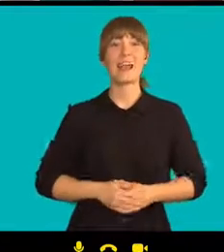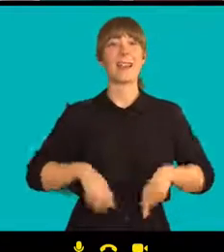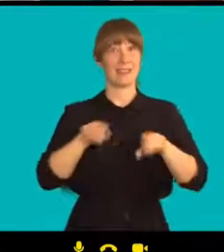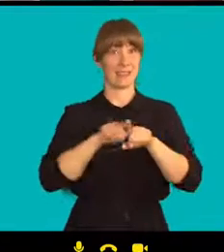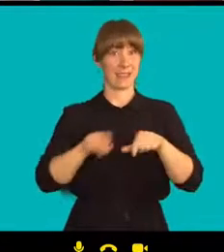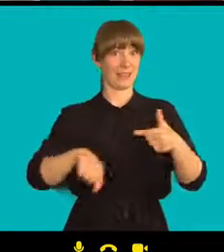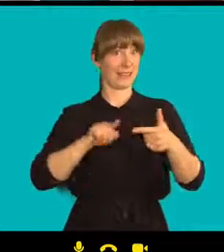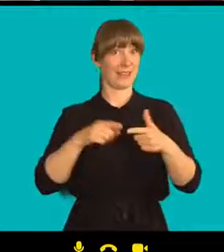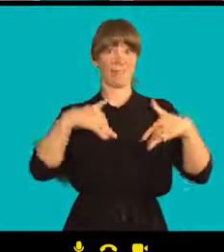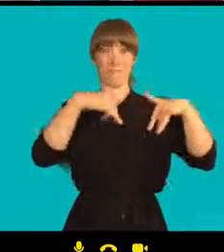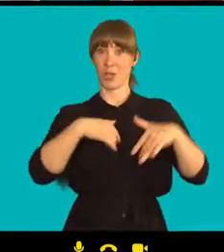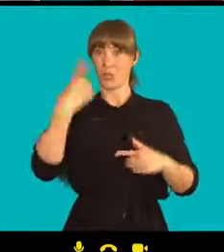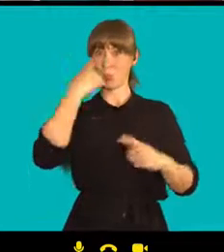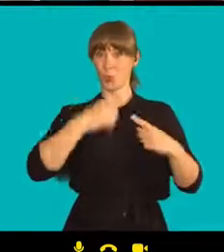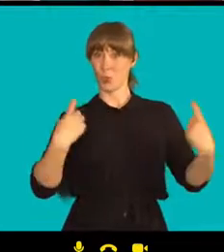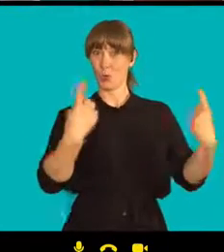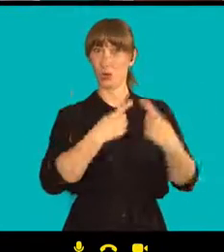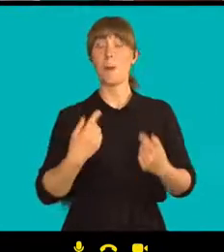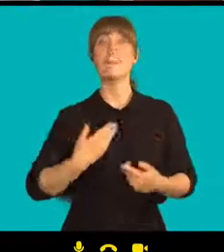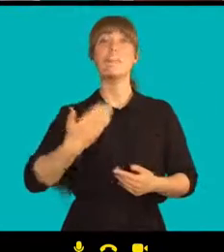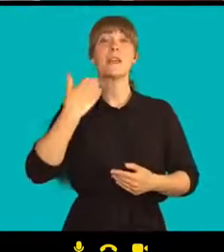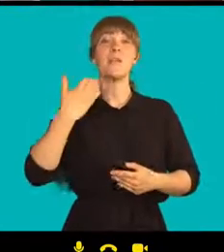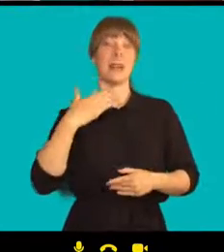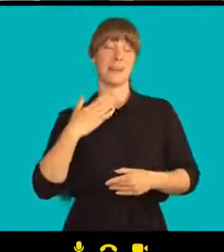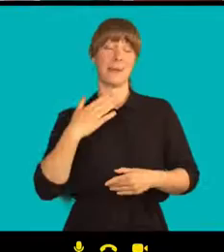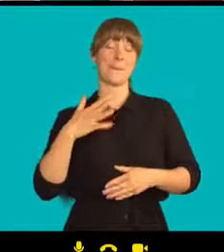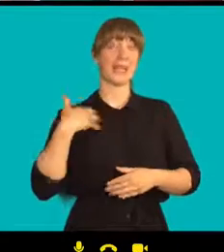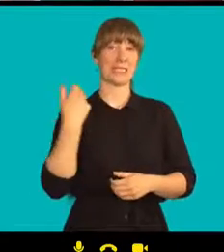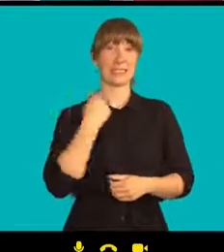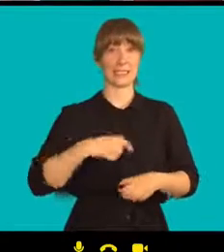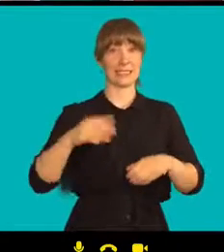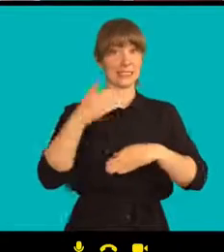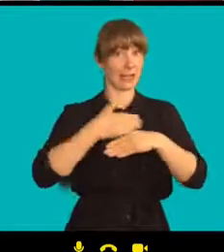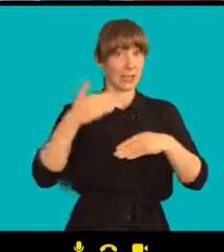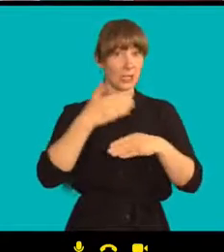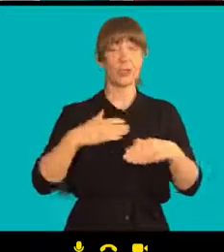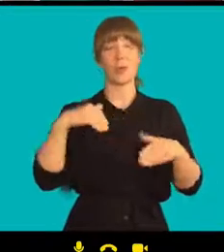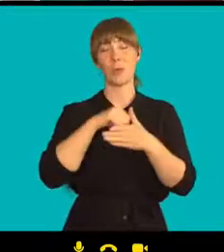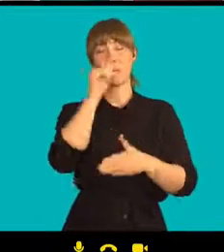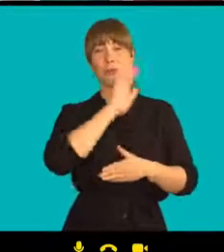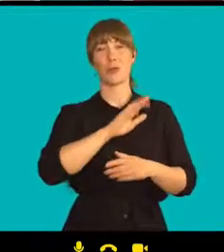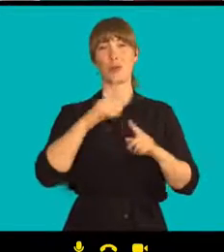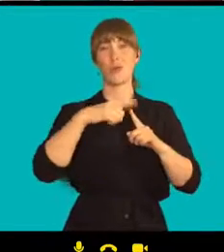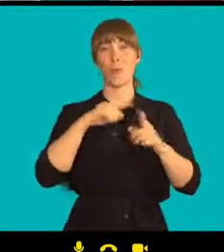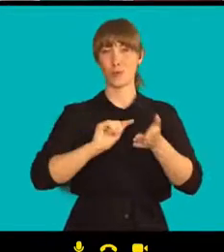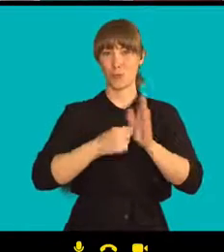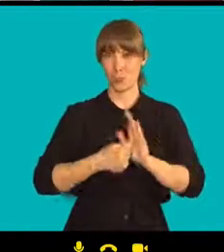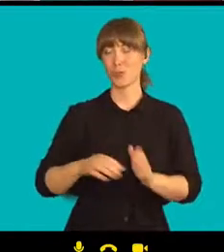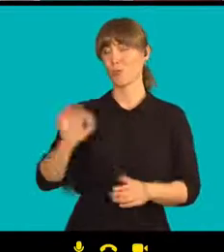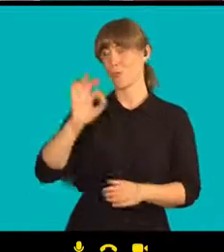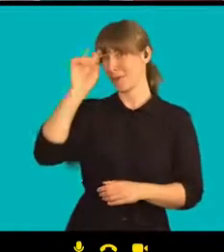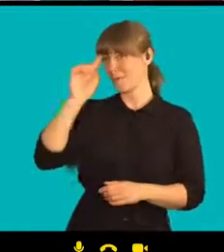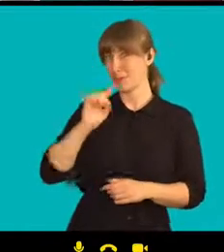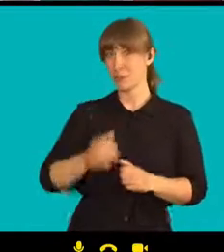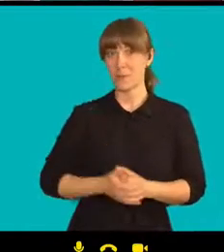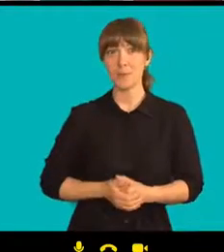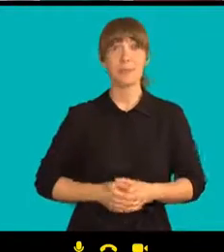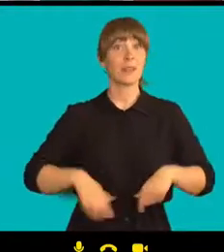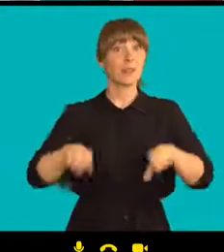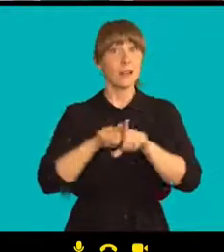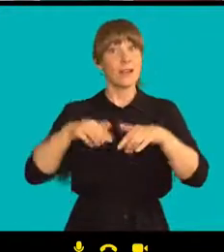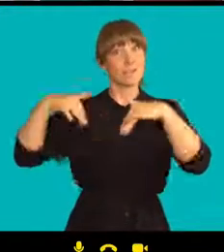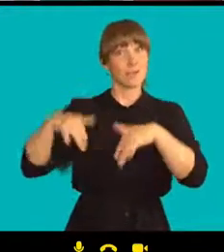také bývalý ministr zahraničí Tomáš Petříček. Dobrý večer. Dobrý večer. Online se k nám